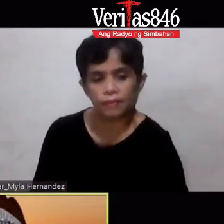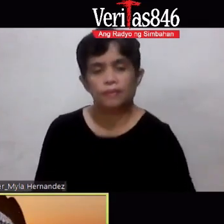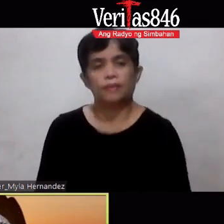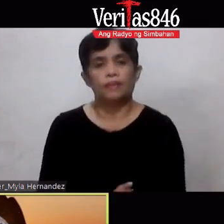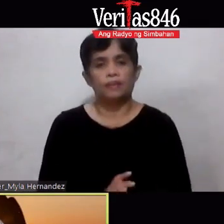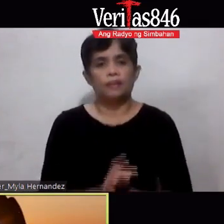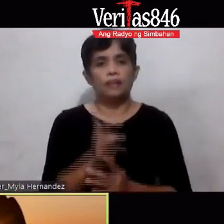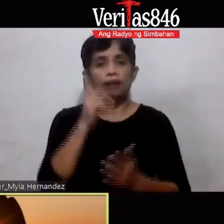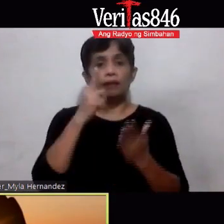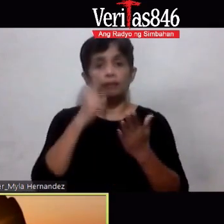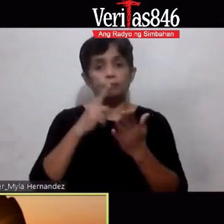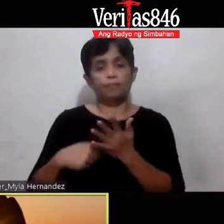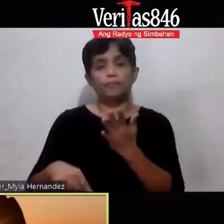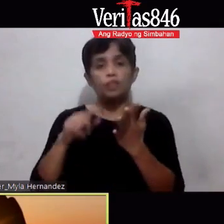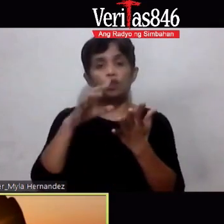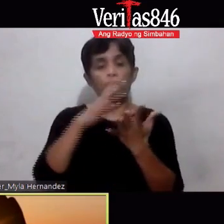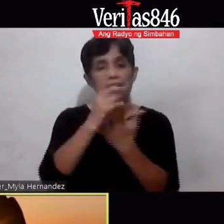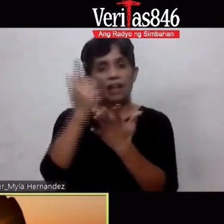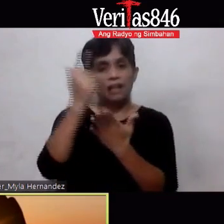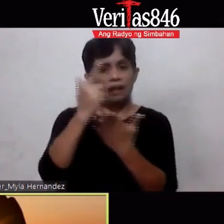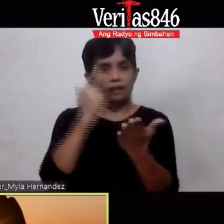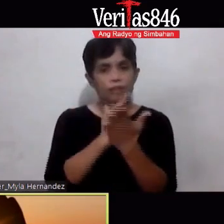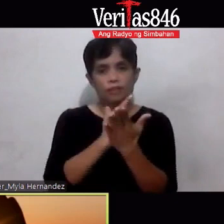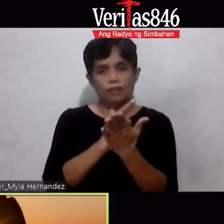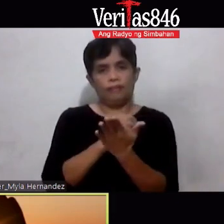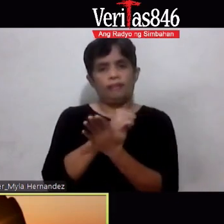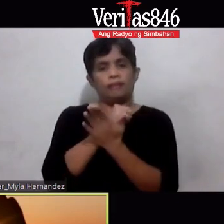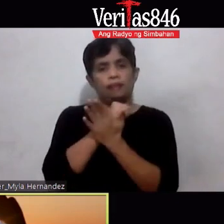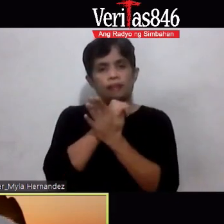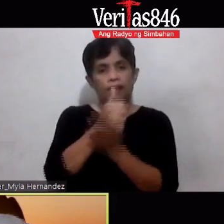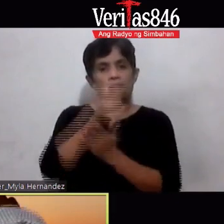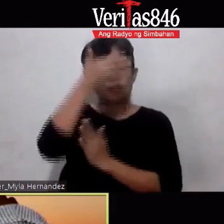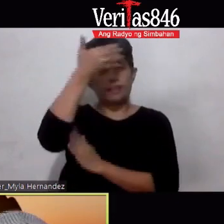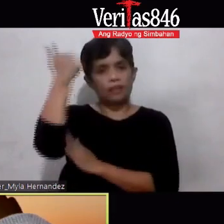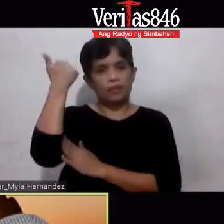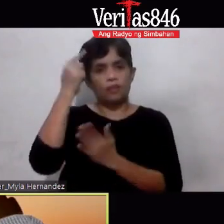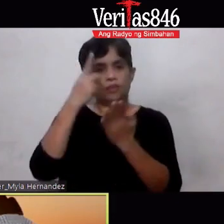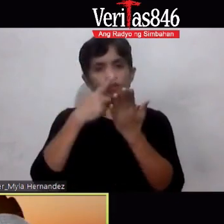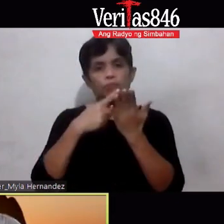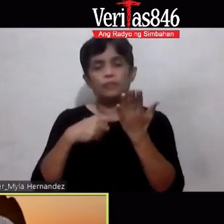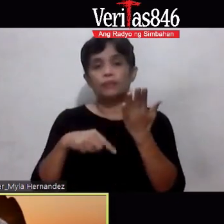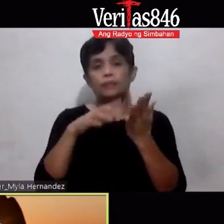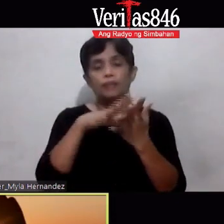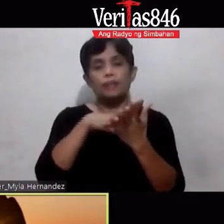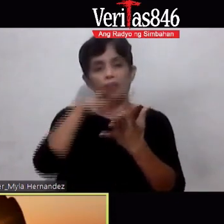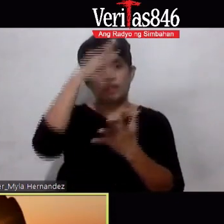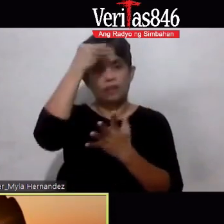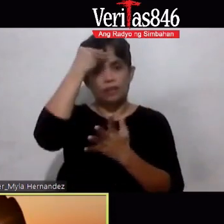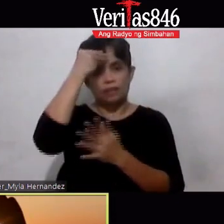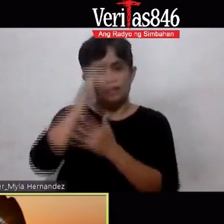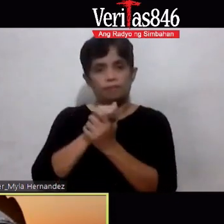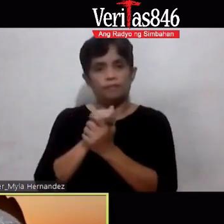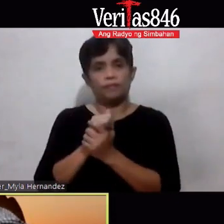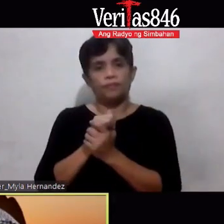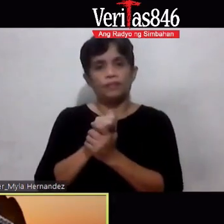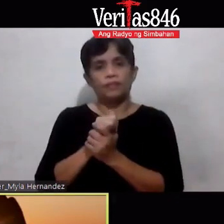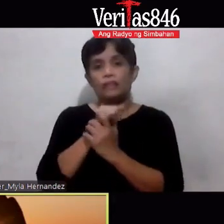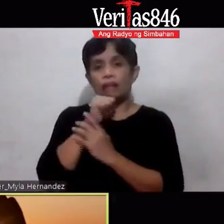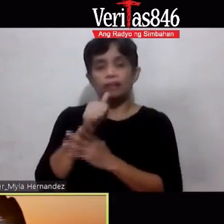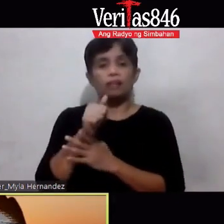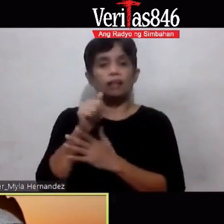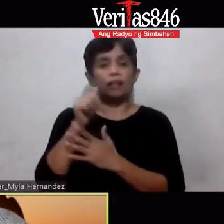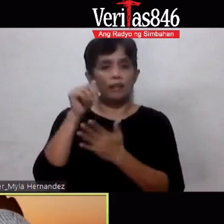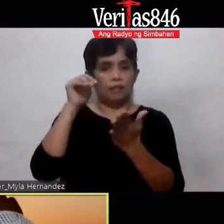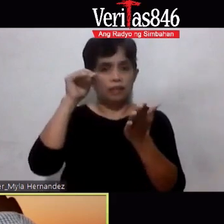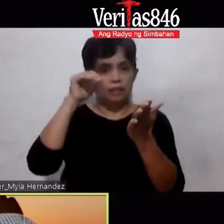aral Na huwag natin dapat makalimutan Ano ba yung mga Kumbaga natutunan na natin Baat ba Hindi na natin dapat ulitin Kasi pag inuulit na natin